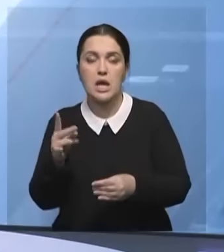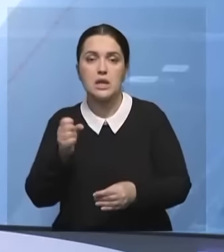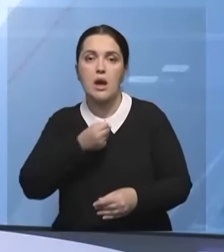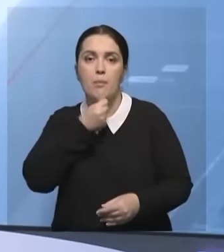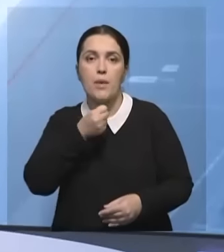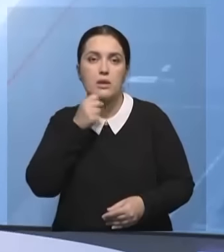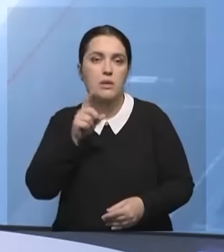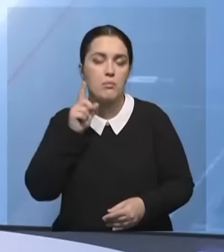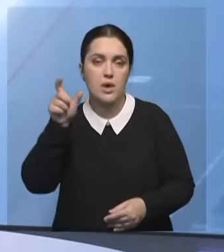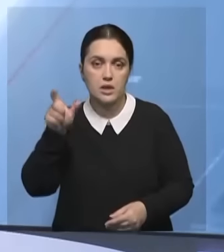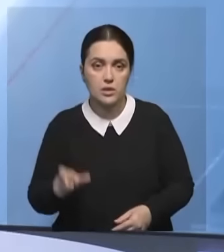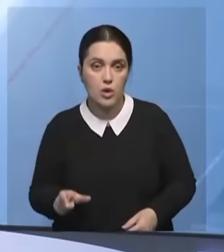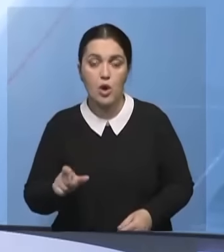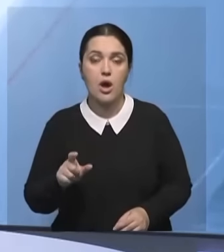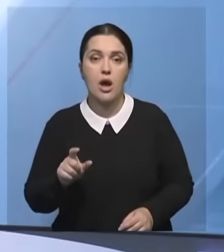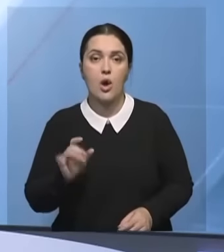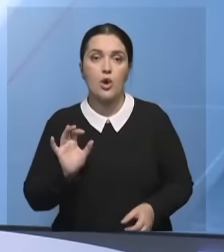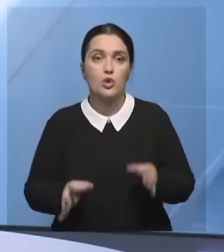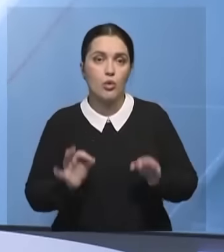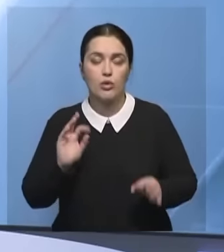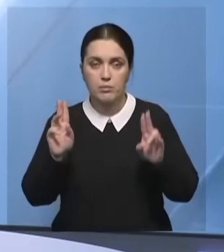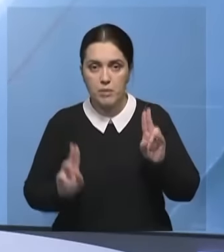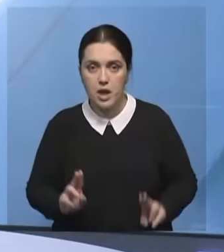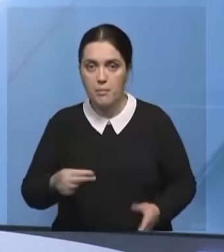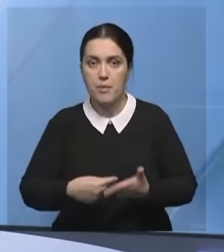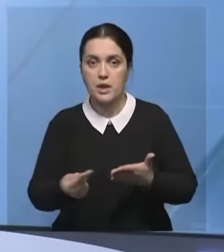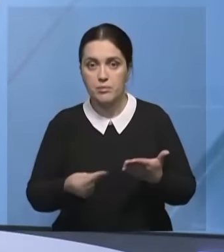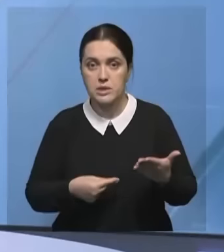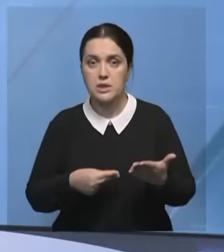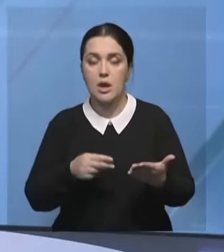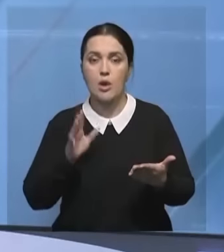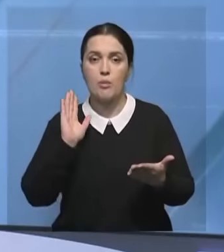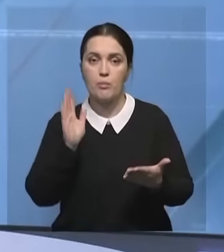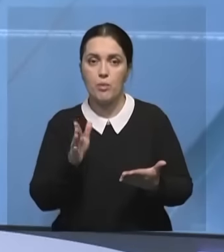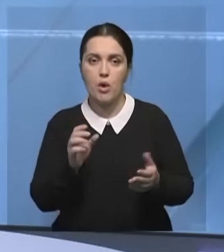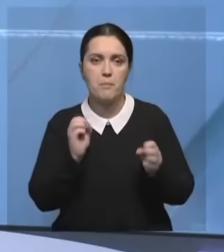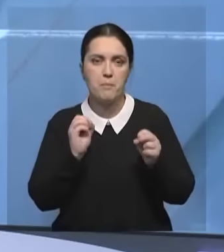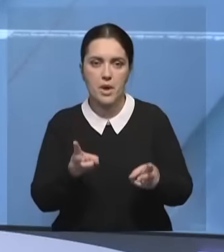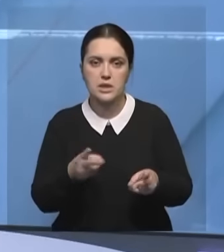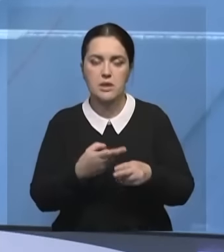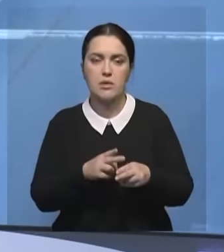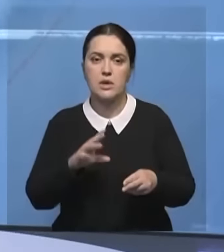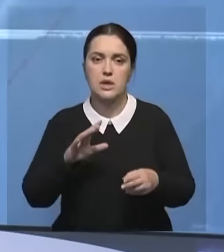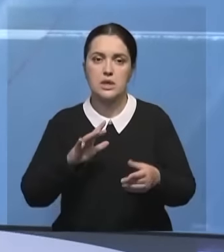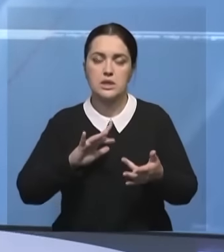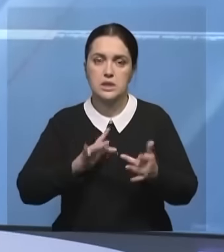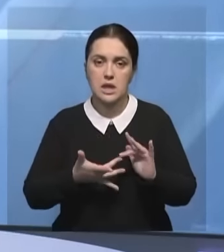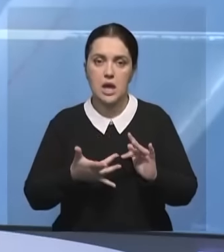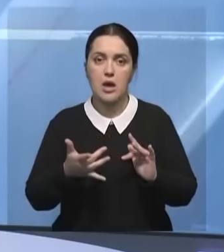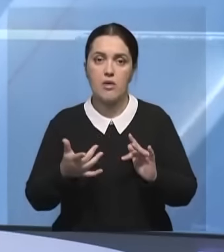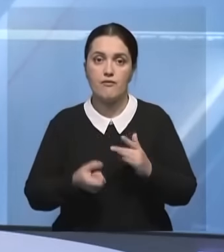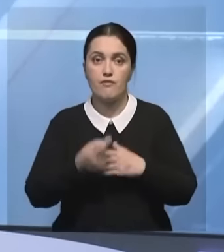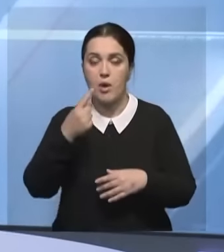платформ на подростков, говорят чиновники. Нормы, подписанные губернатором штата, будут касаться наиболее опасных аспектов социальных сетей,